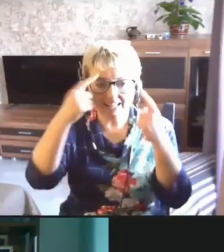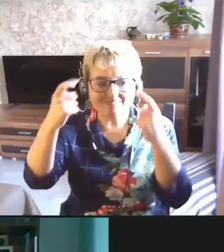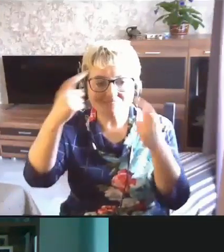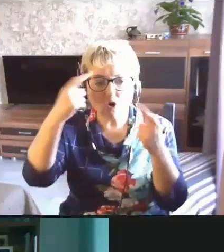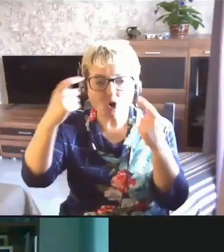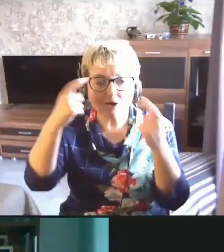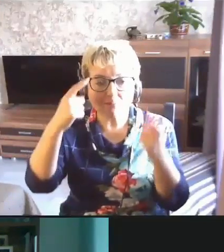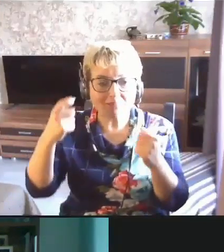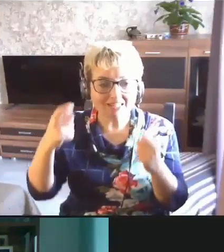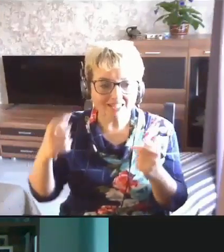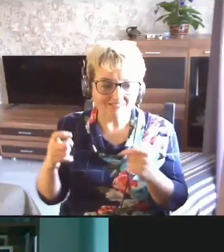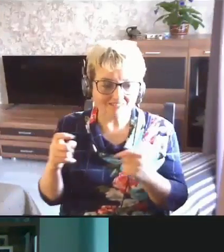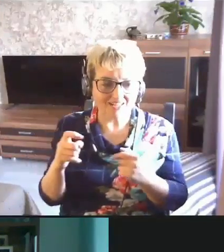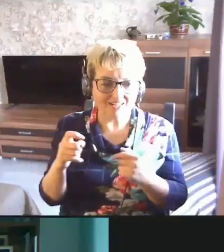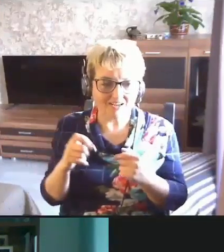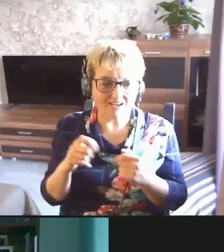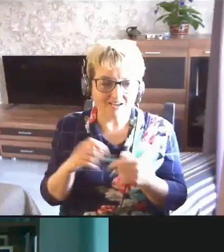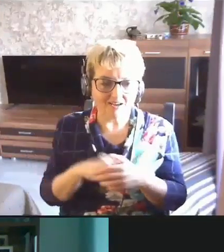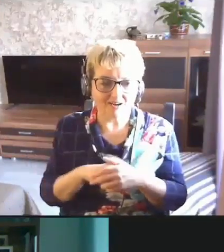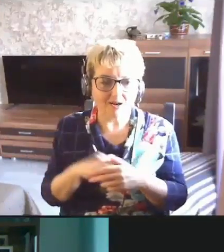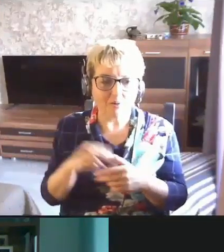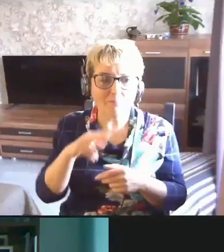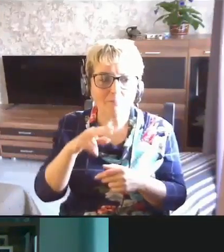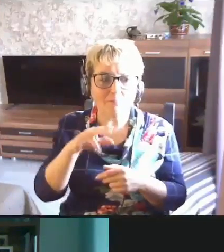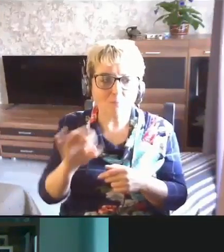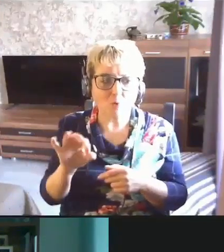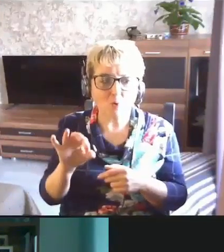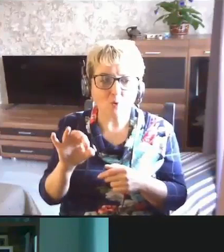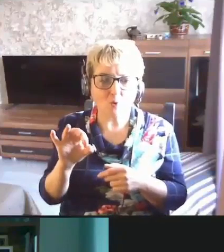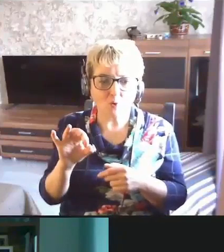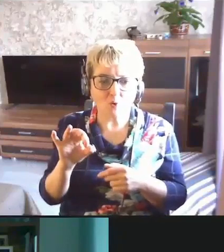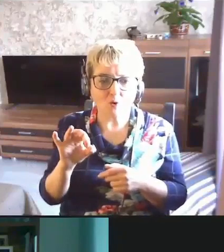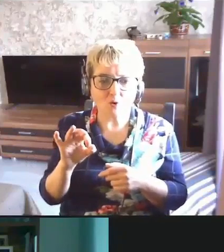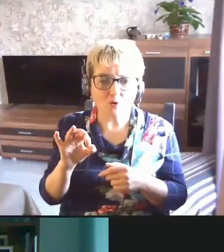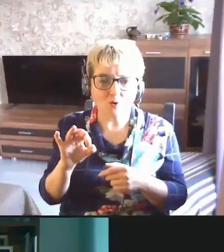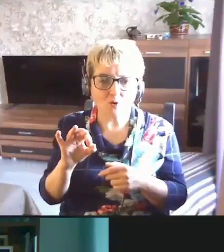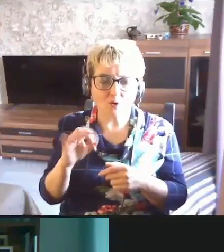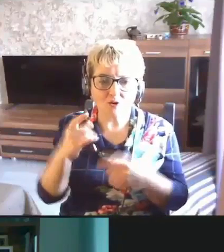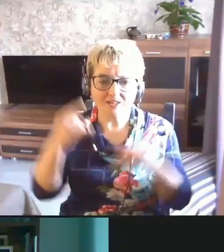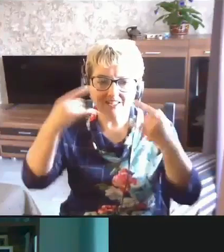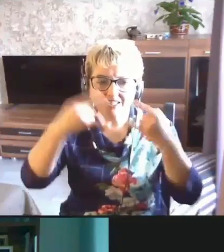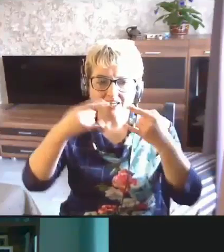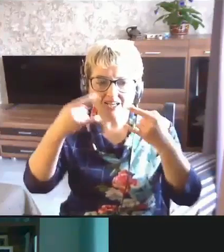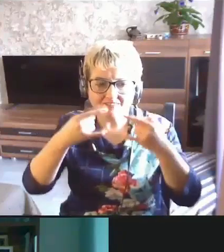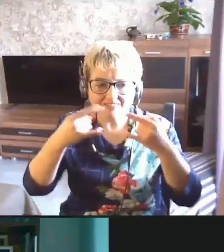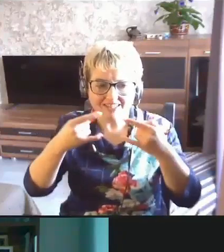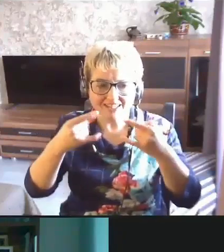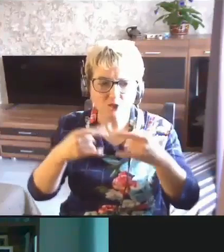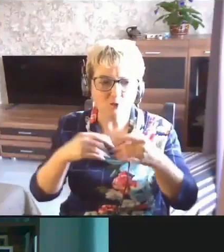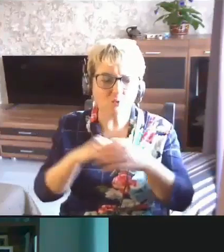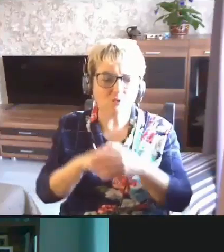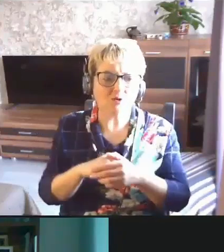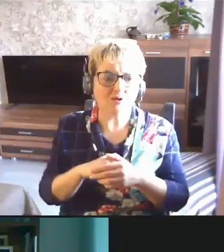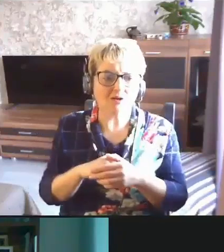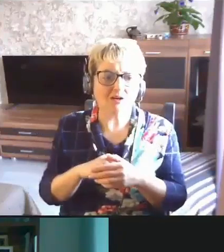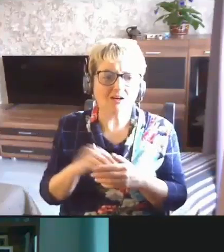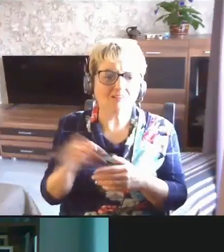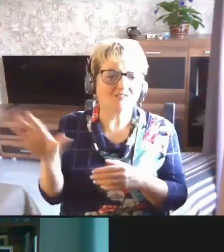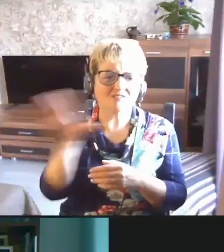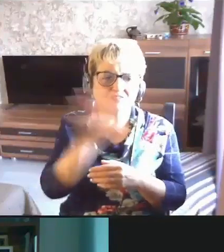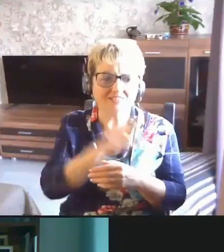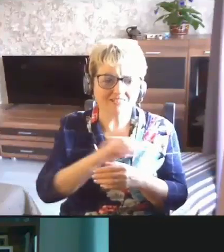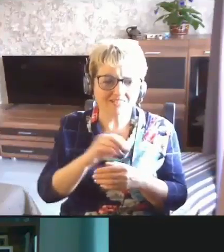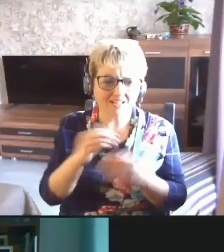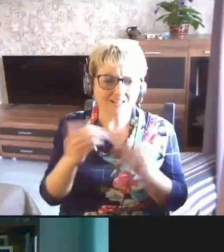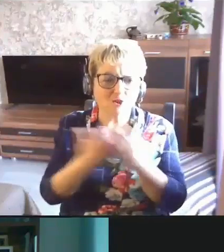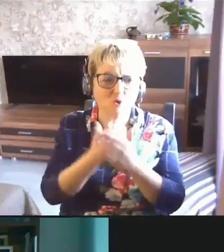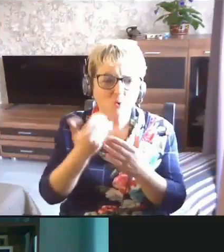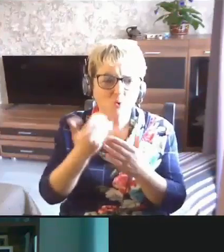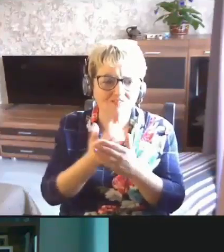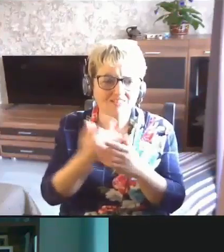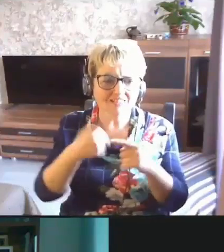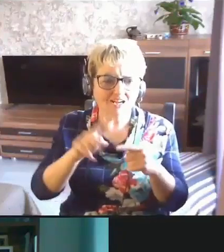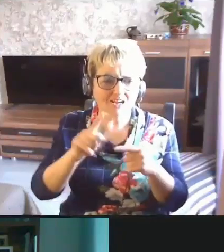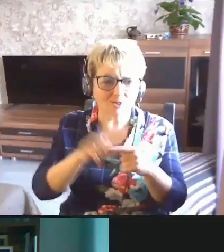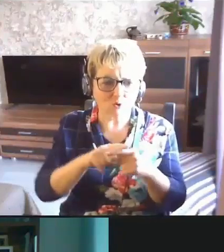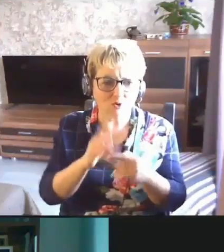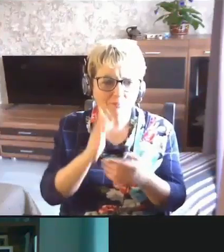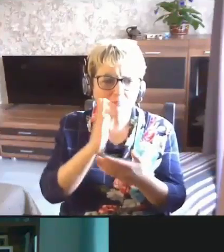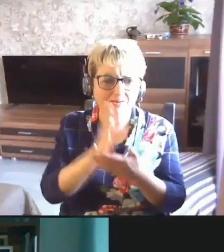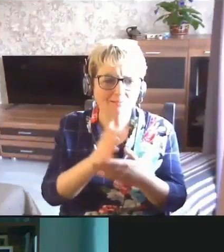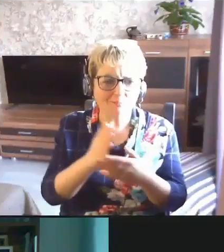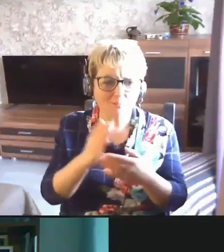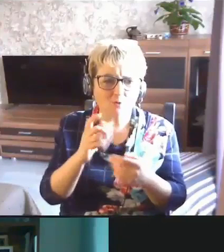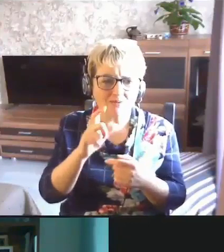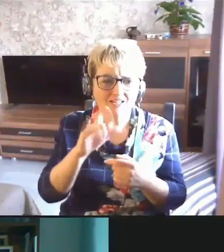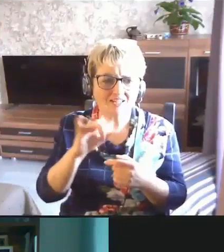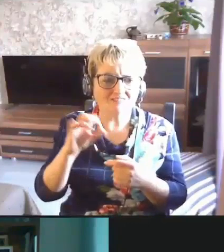информирования по телевидению те новости, которые в